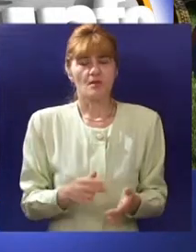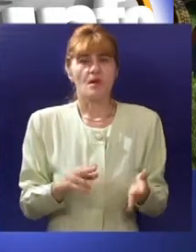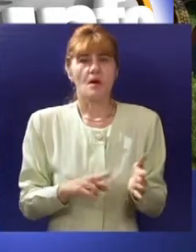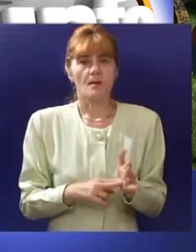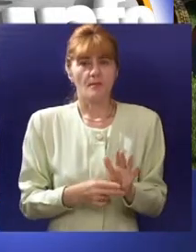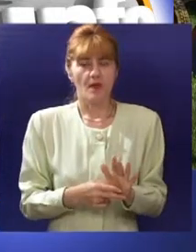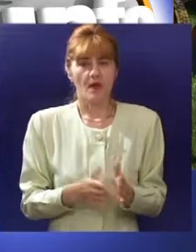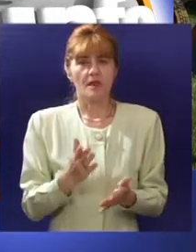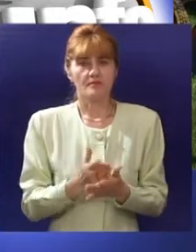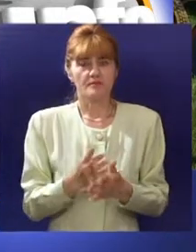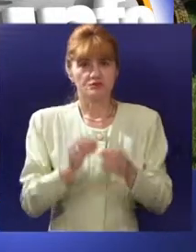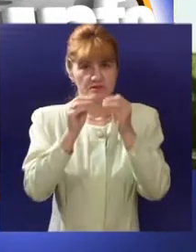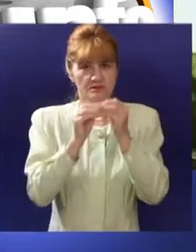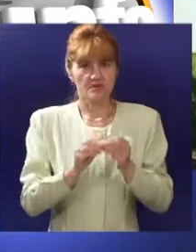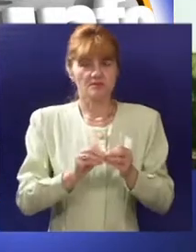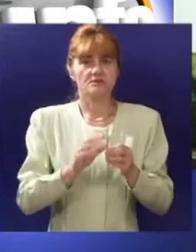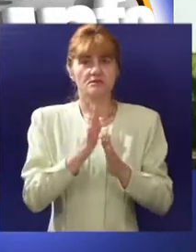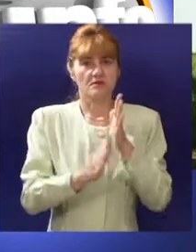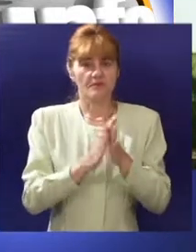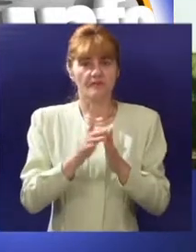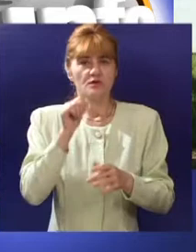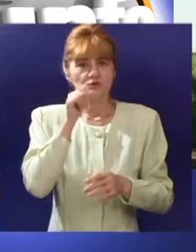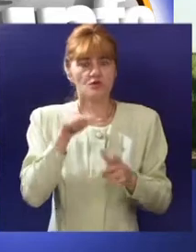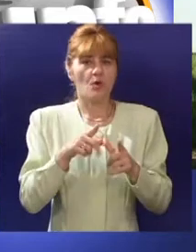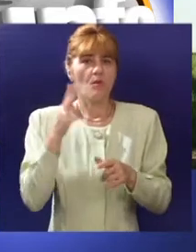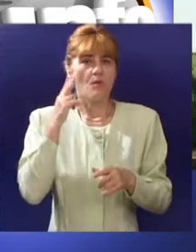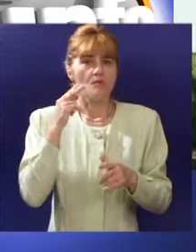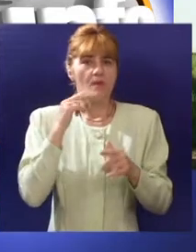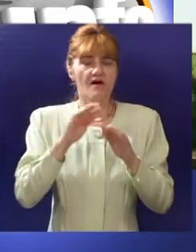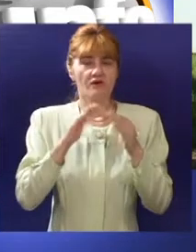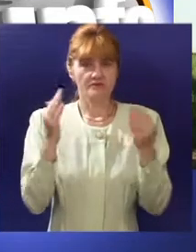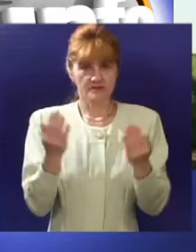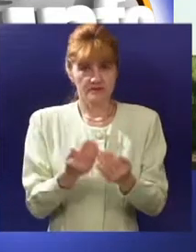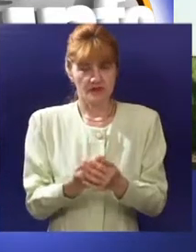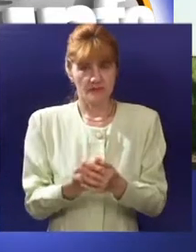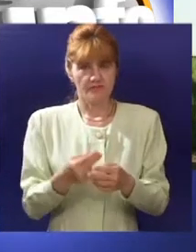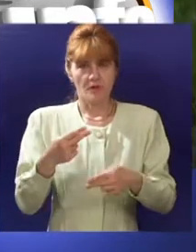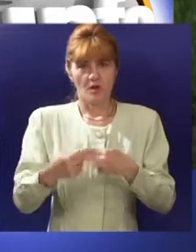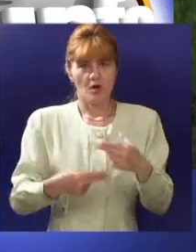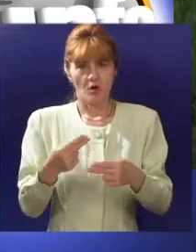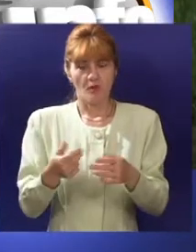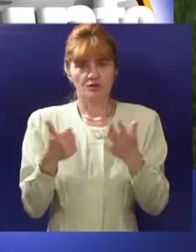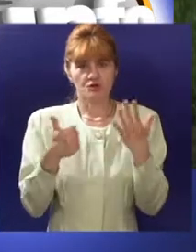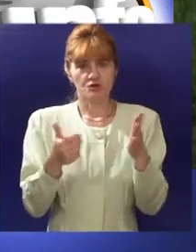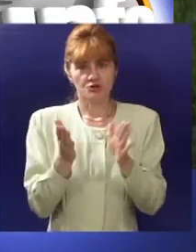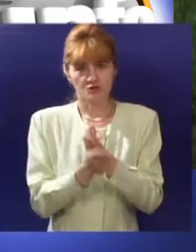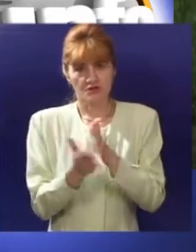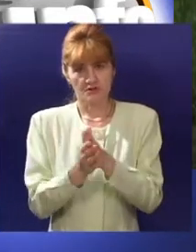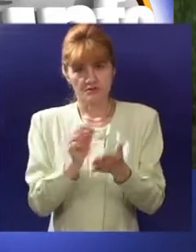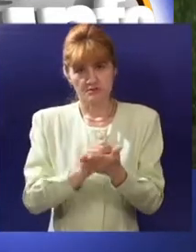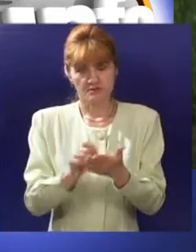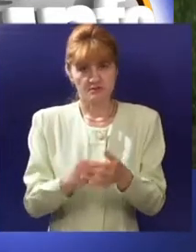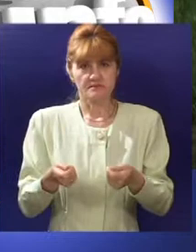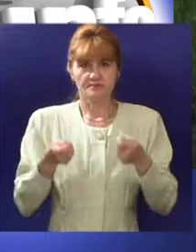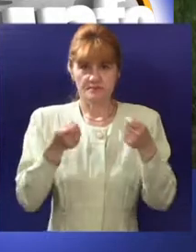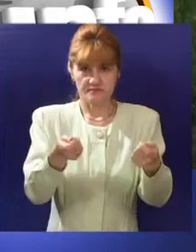komisije za planove održat će se sutra u 13.00 u Plavoj sali gradske kuće. Komisiji za sada je predato šest primedbi